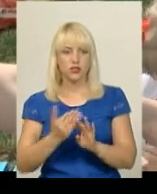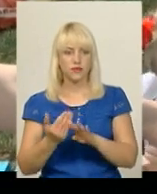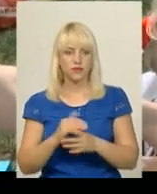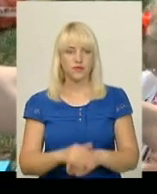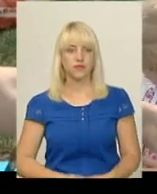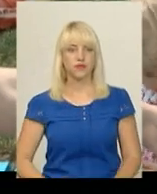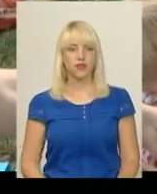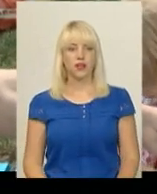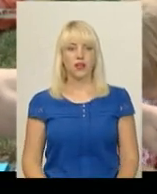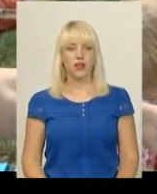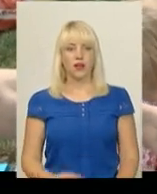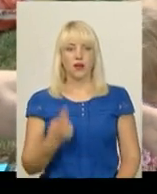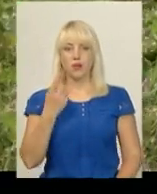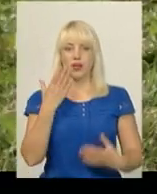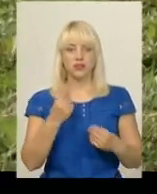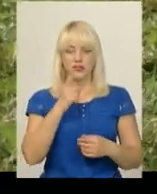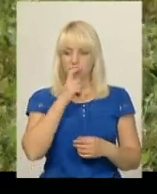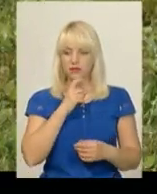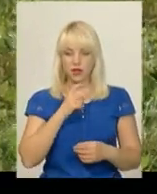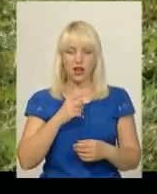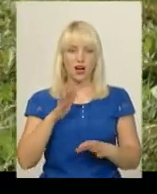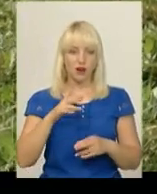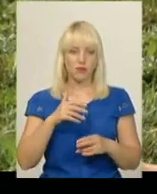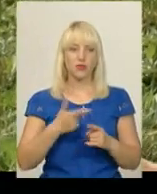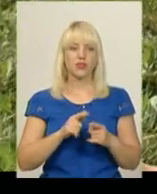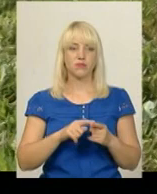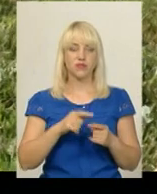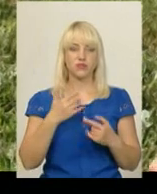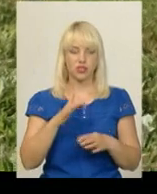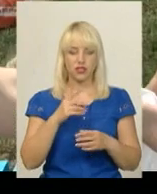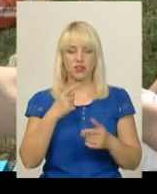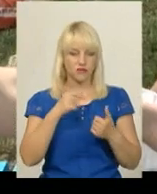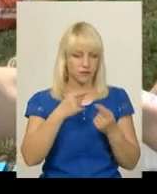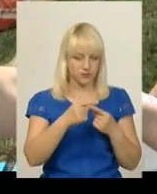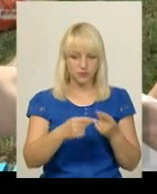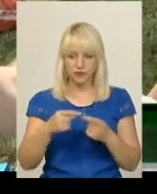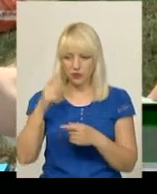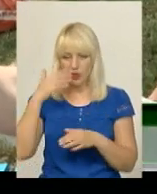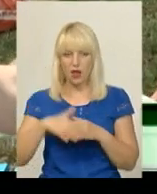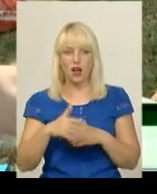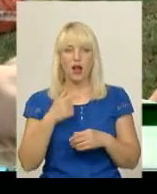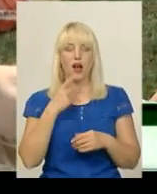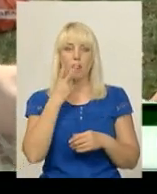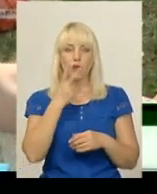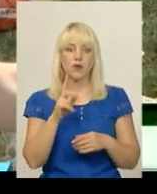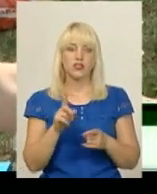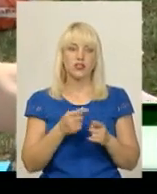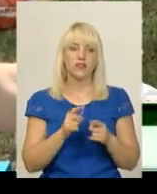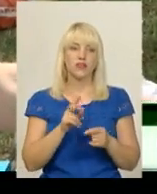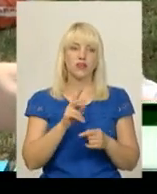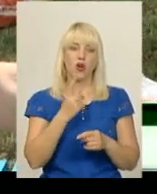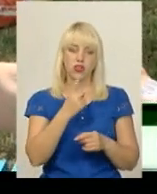другого дня ми вже розрізняли їх. А вони ж різні. Ми як хамеліони, якщо одна спокійна, значить друга шустра, а потім вони міняються.